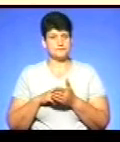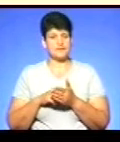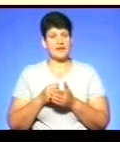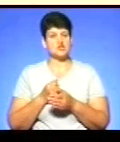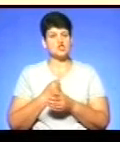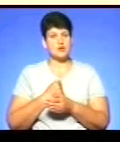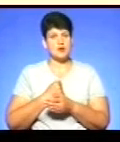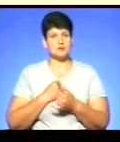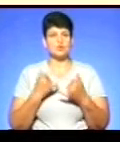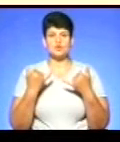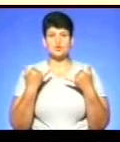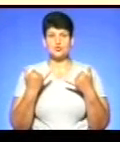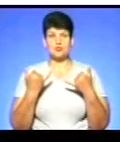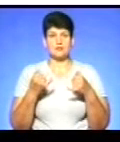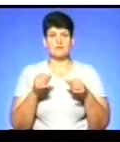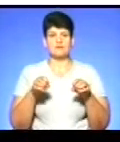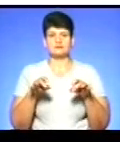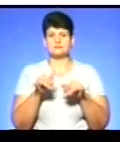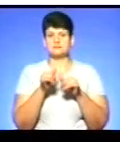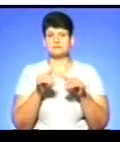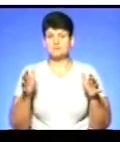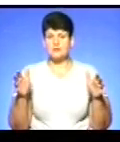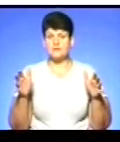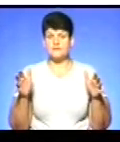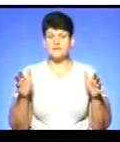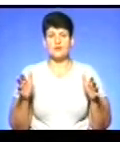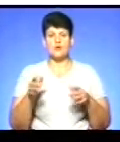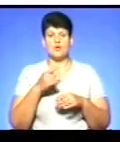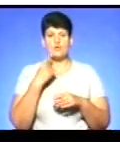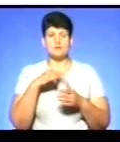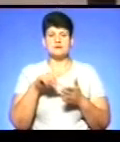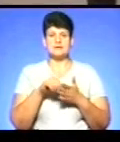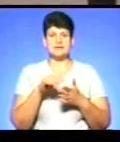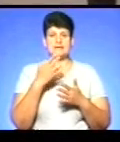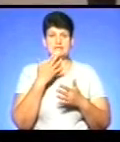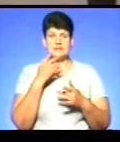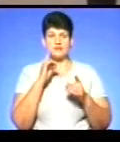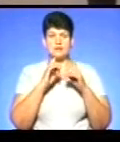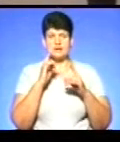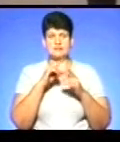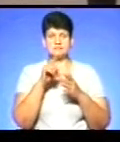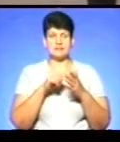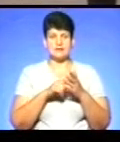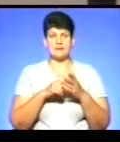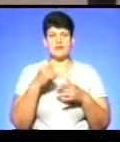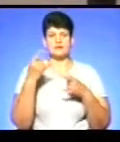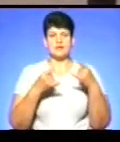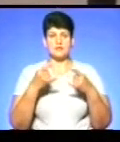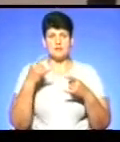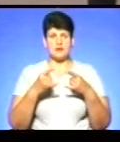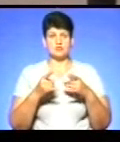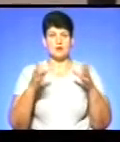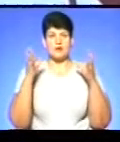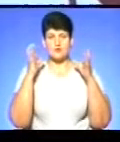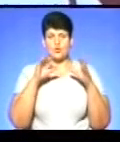на жаль, сьогодні не знаходять вирішення. Зі слів Надії Горбаченко, представника Нацради України з питань телебачення і радіомовлення у Черкаській